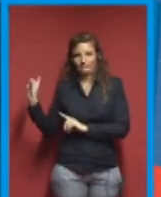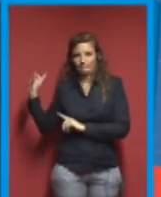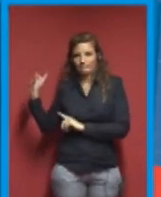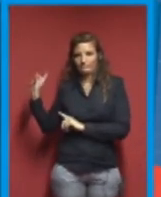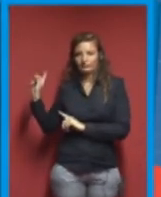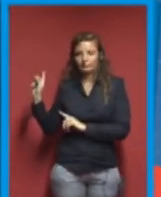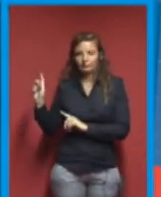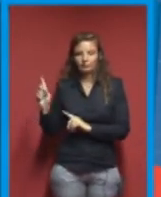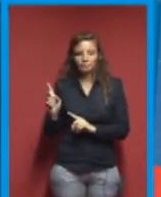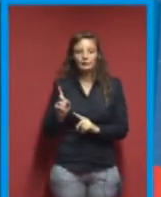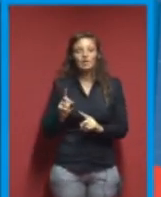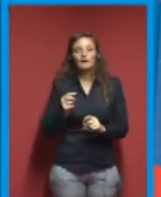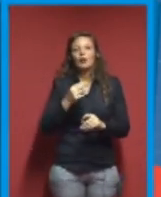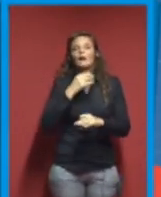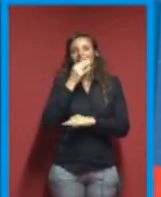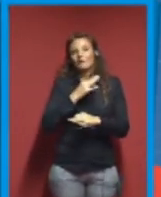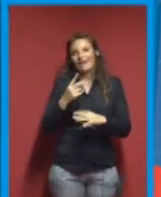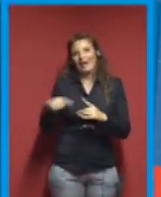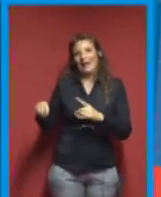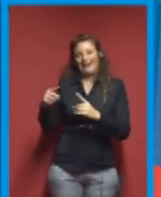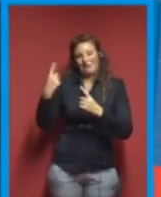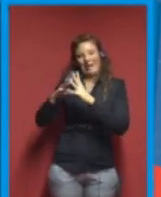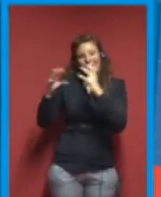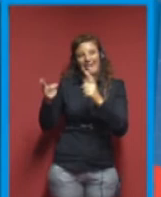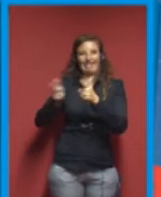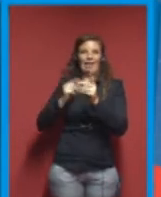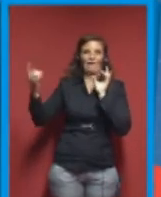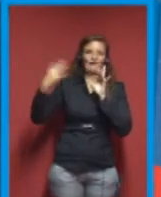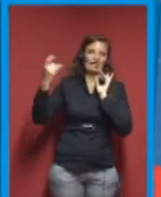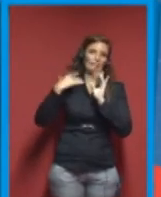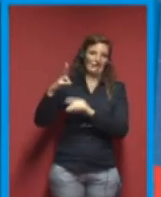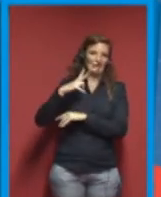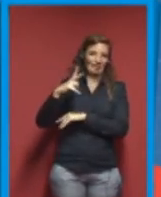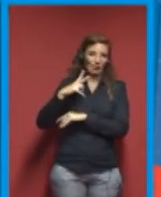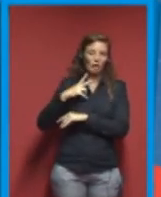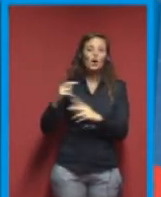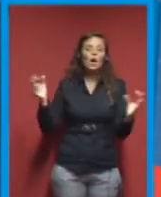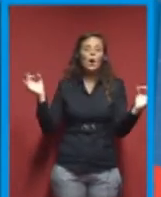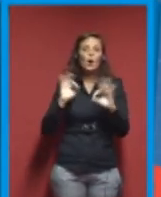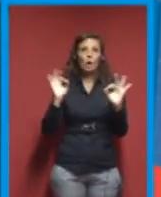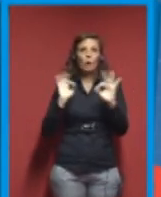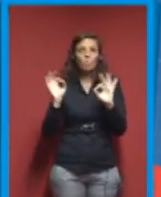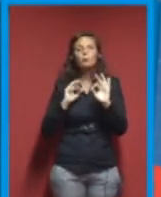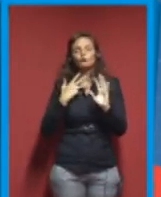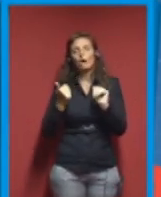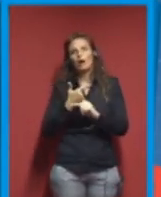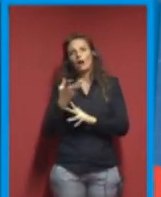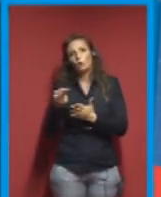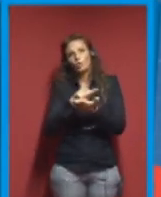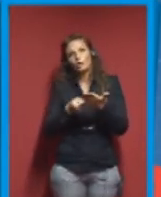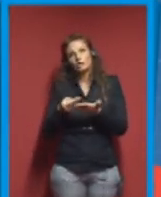Infatti da loro abbiamo tanti feedback. Oppure per esempio alcuni disegni,